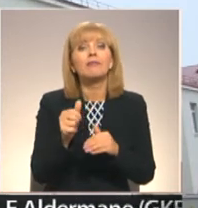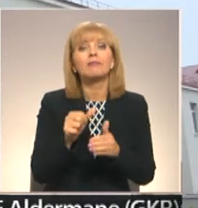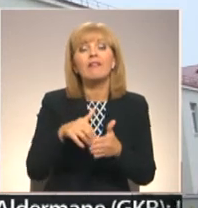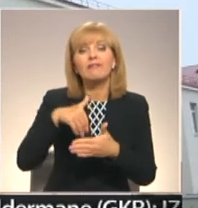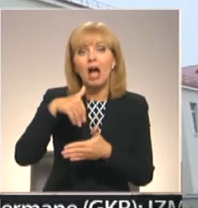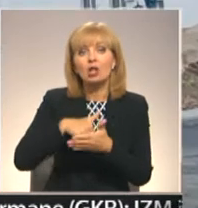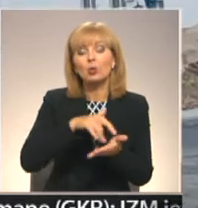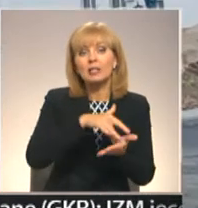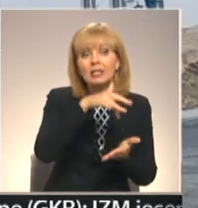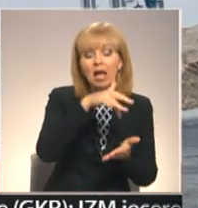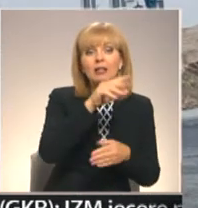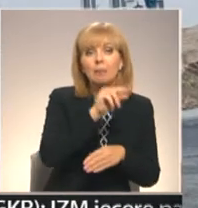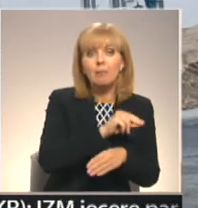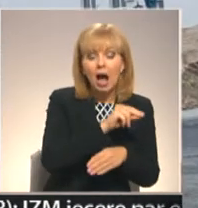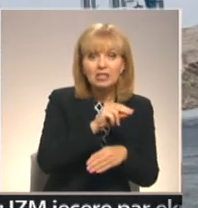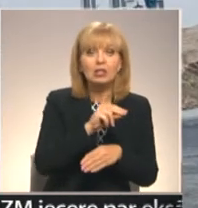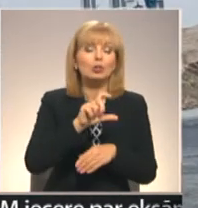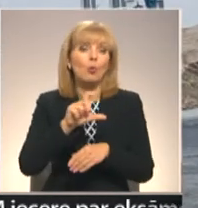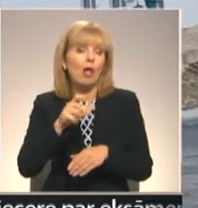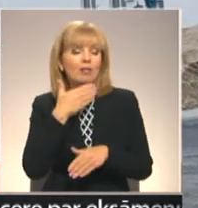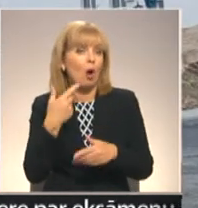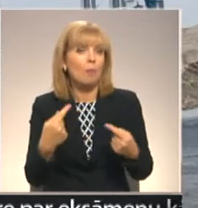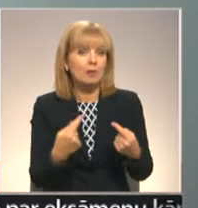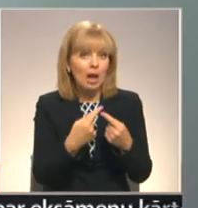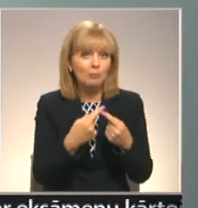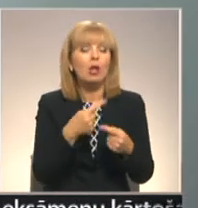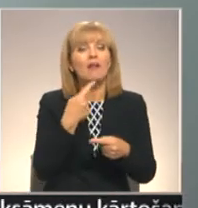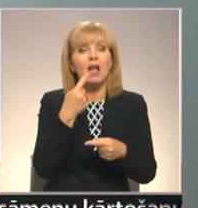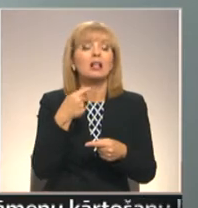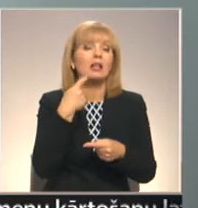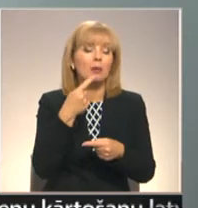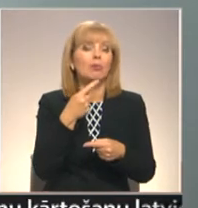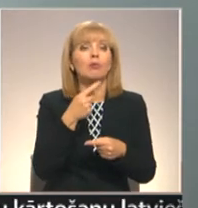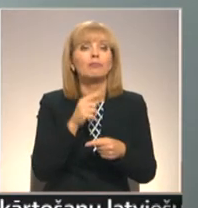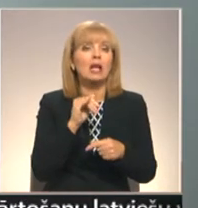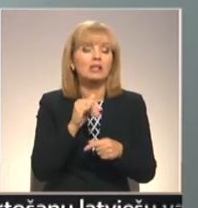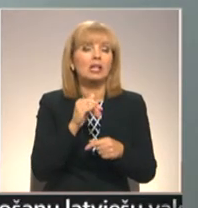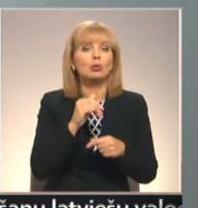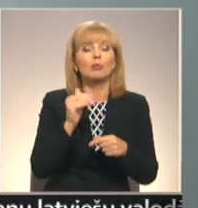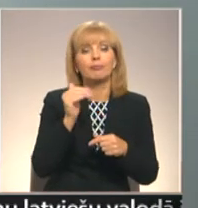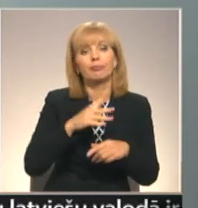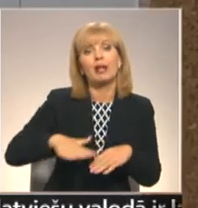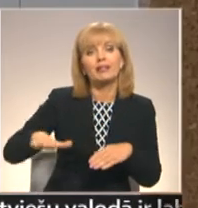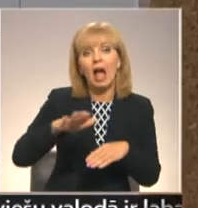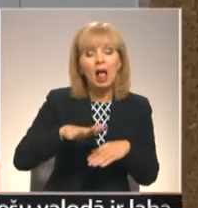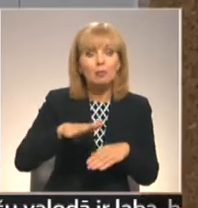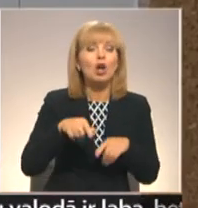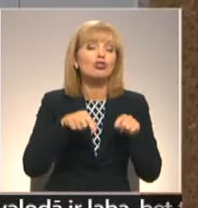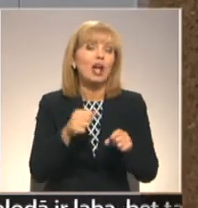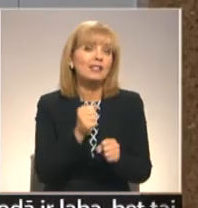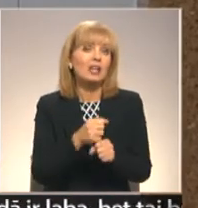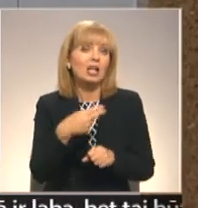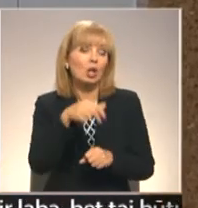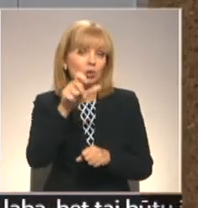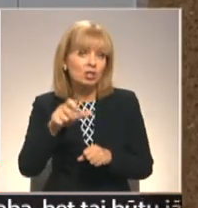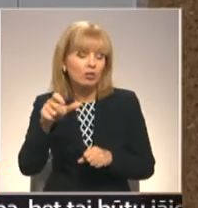baznīcē nav piemērota. Tomēr projekts ļāvis sakārtot vēl vienu degradētu teritoriju un radīt jaunas darba vietas. Šeit strādā 20 darbinieki, kas ir par